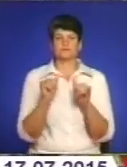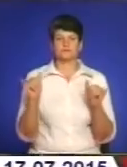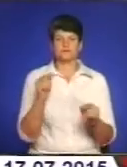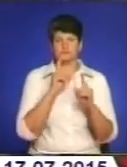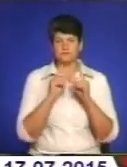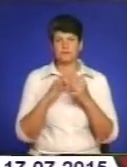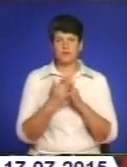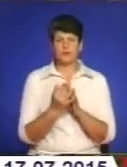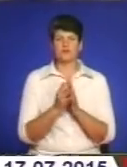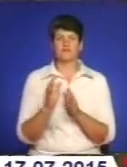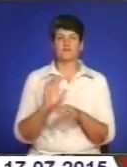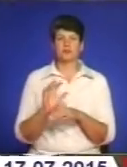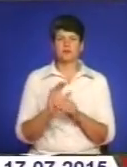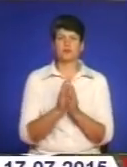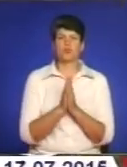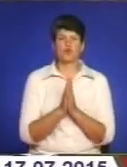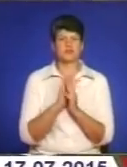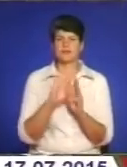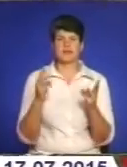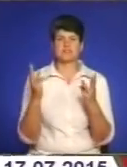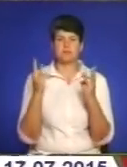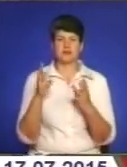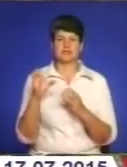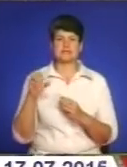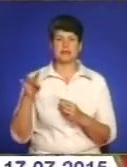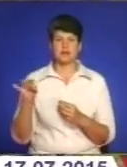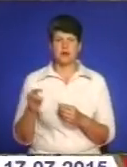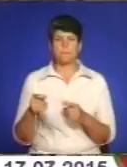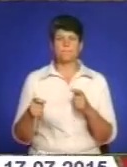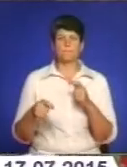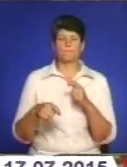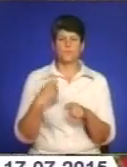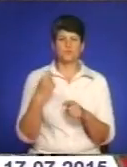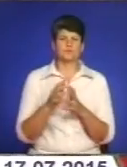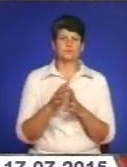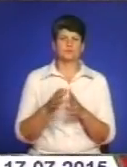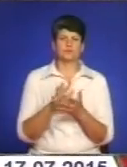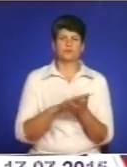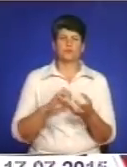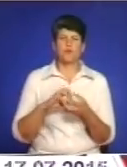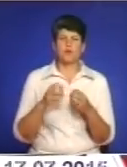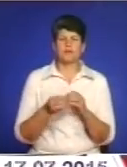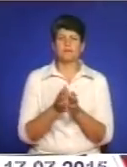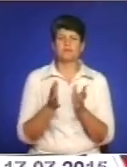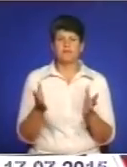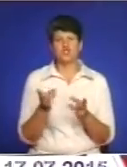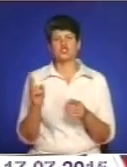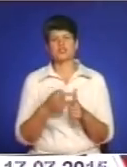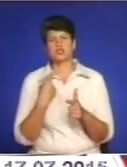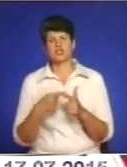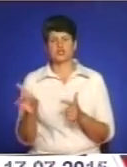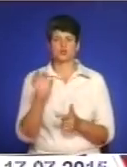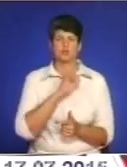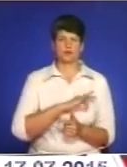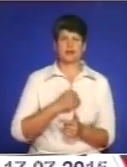виробників наполегливо просять не спалювати стерню, адже шкоди від цього значно більше, ніж користі. Я надіюся, що ми в цьому